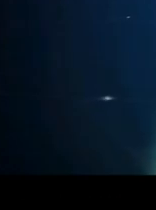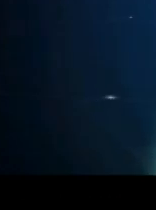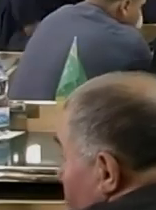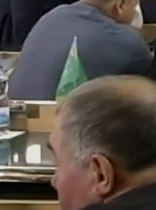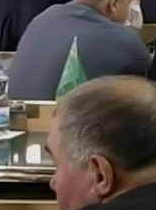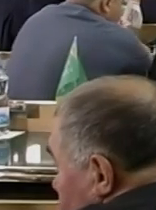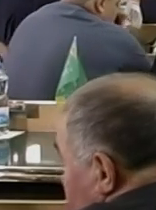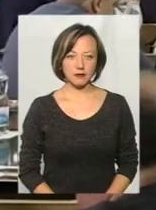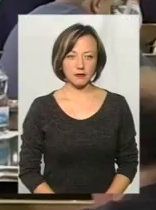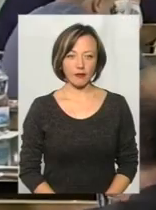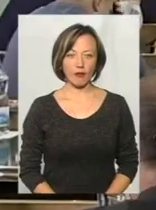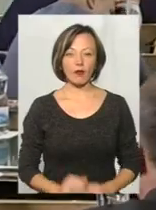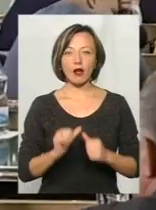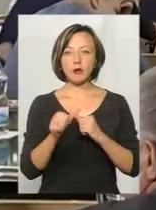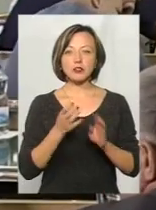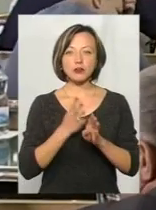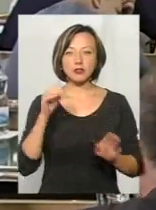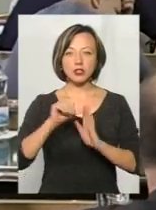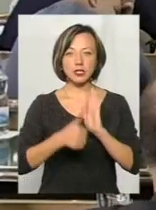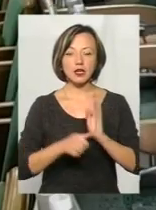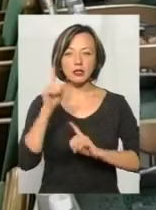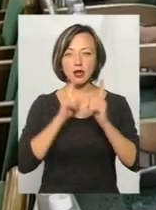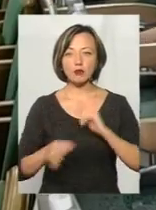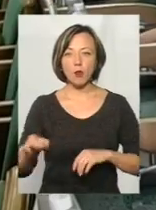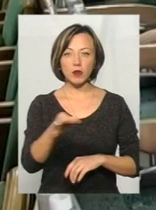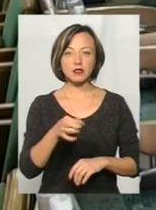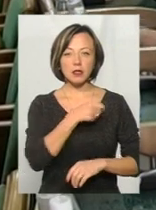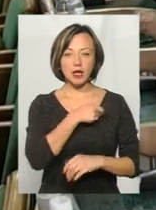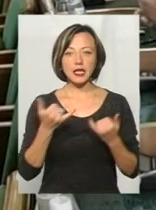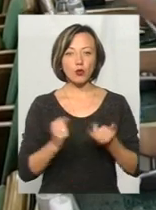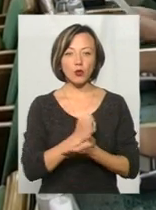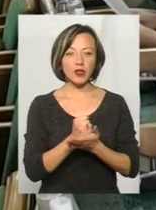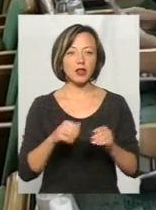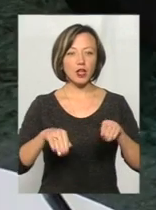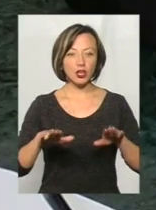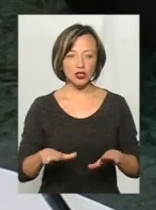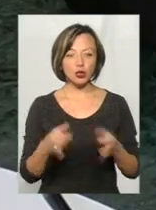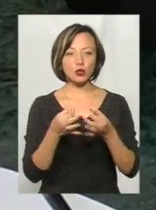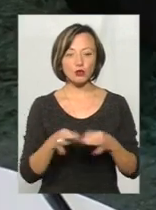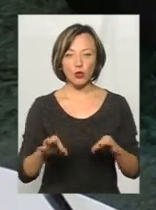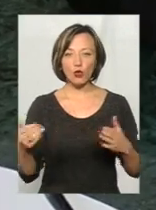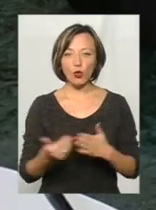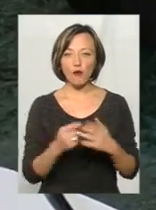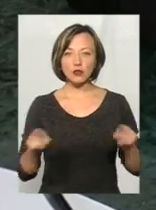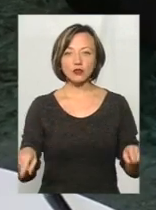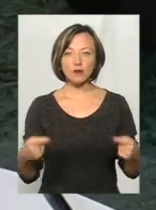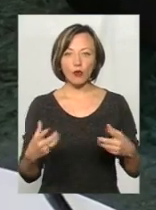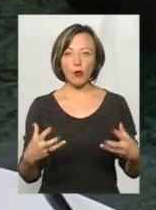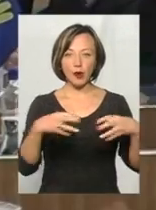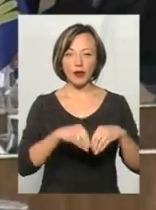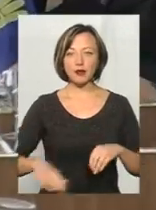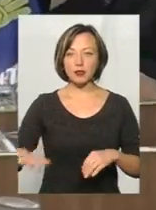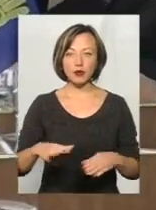Музика Позачергова 16-та сесія Хмельницької обласної ради нині ухвалила рішення, котре дозволить новоствореним об'єднаним